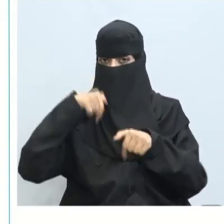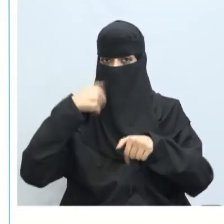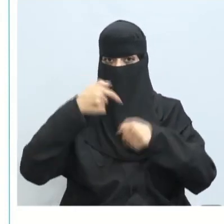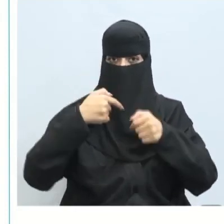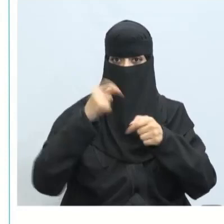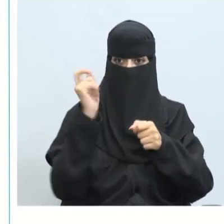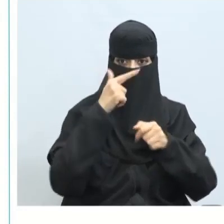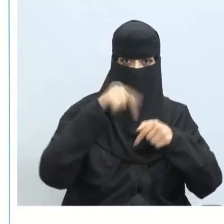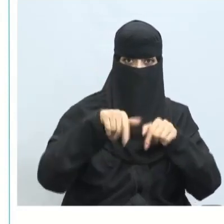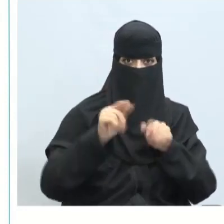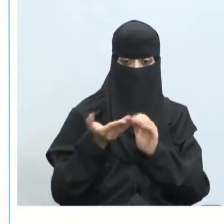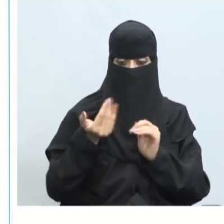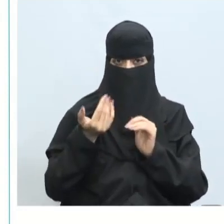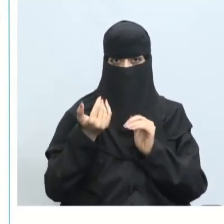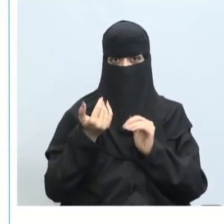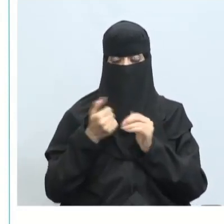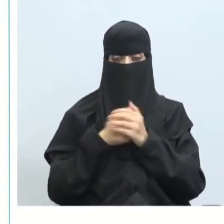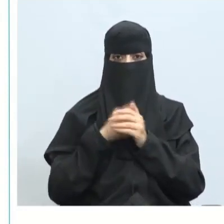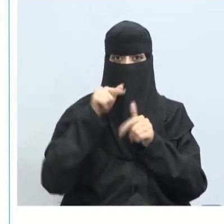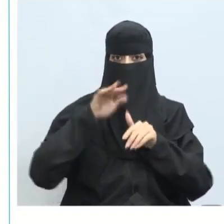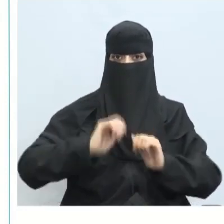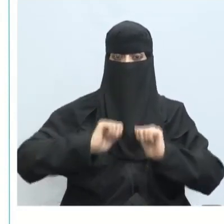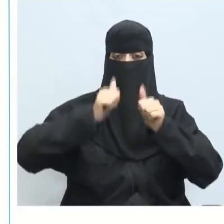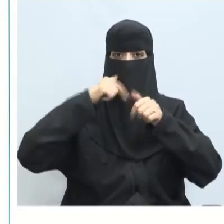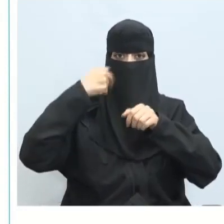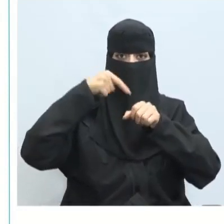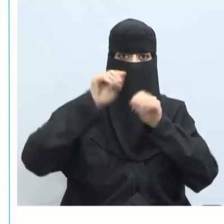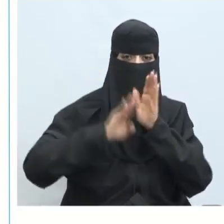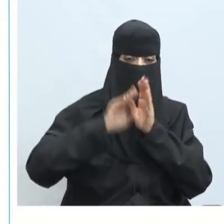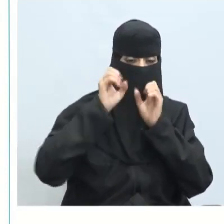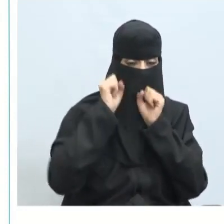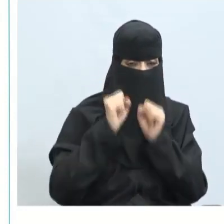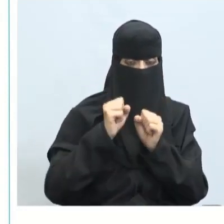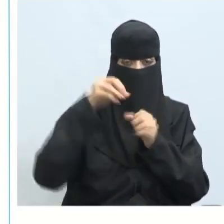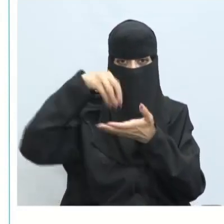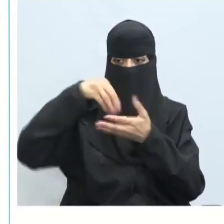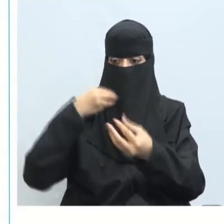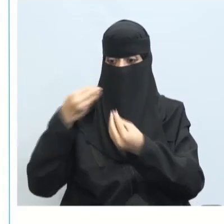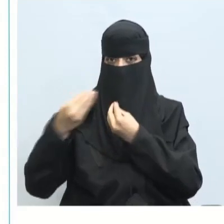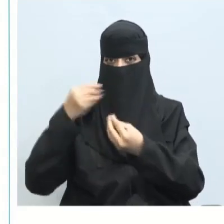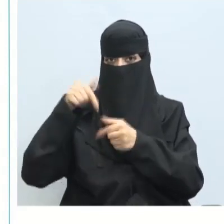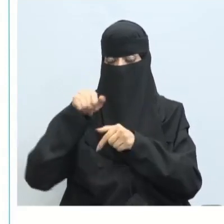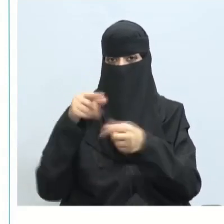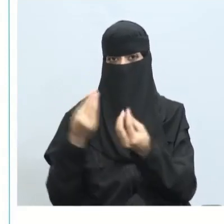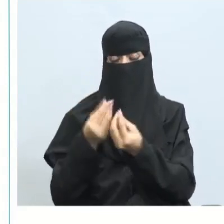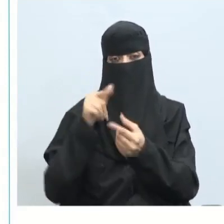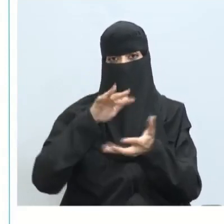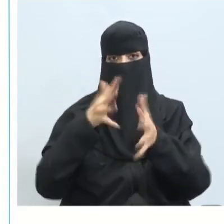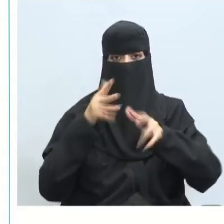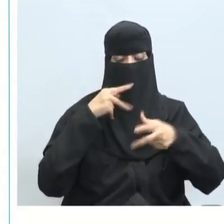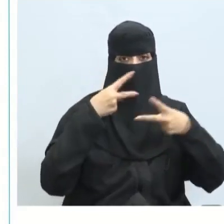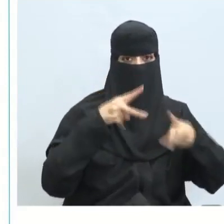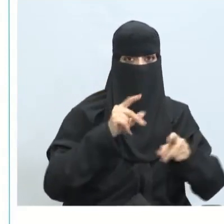تداركها منذ البداية ويصبح من الصعوبة بمكان التعامل معها حيث